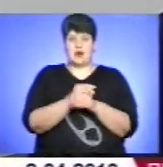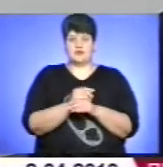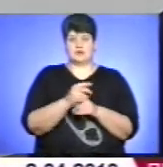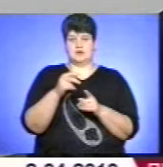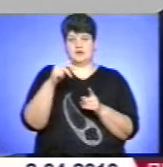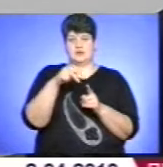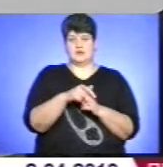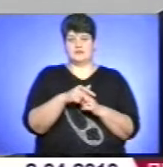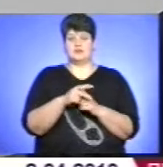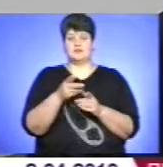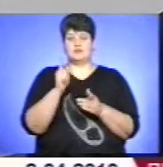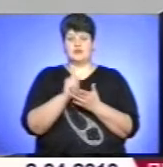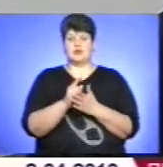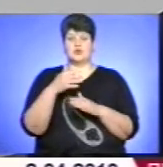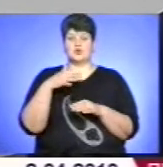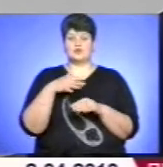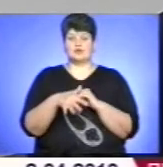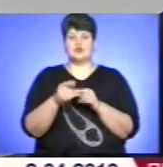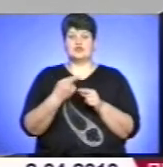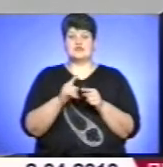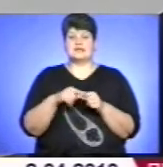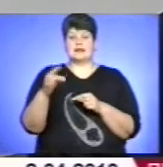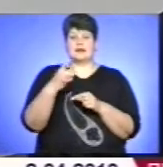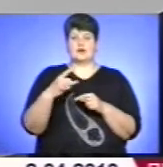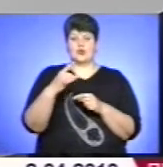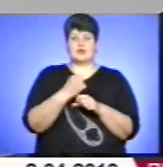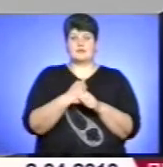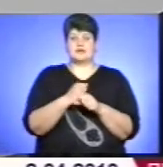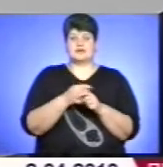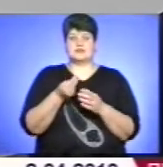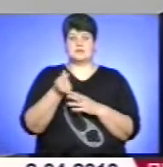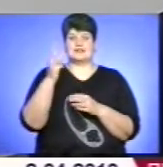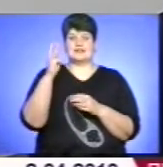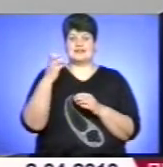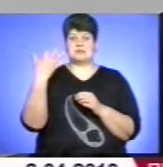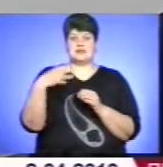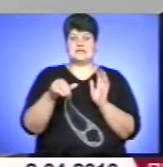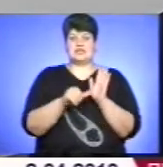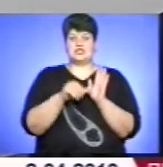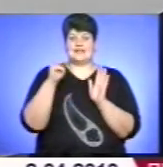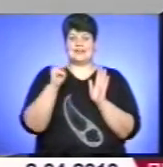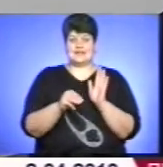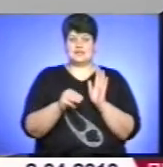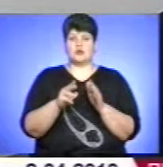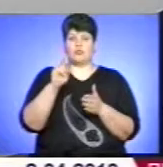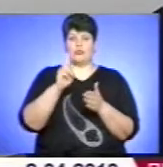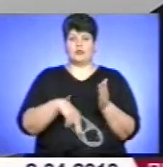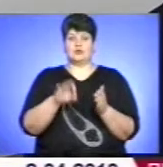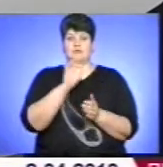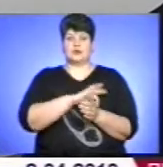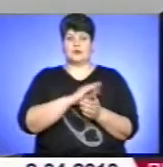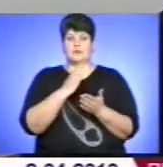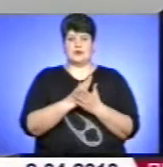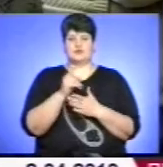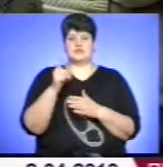зрозуміти, що районні аптеки заплатили 356 тисяч податку на прибуток, маючи прибутку тільки